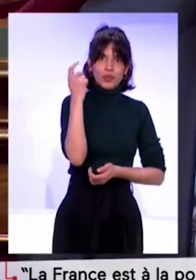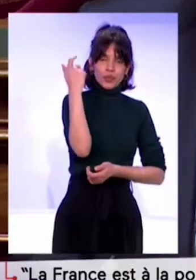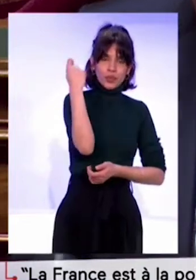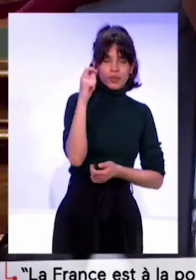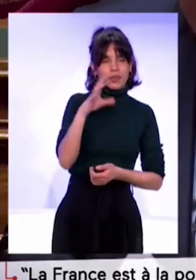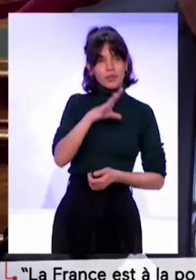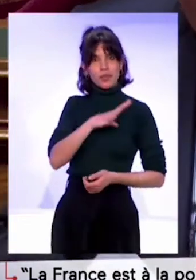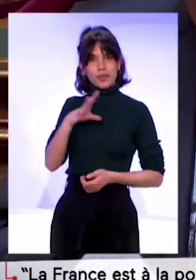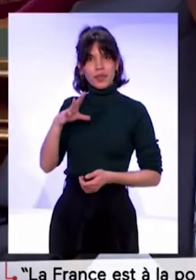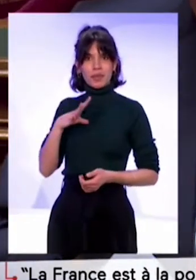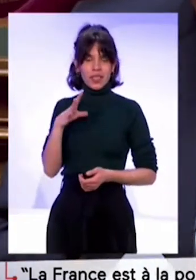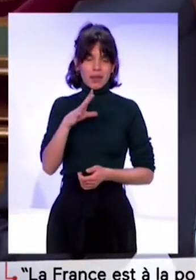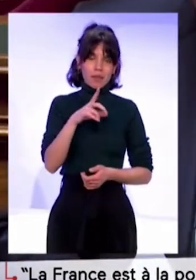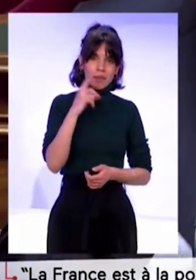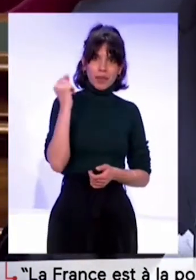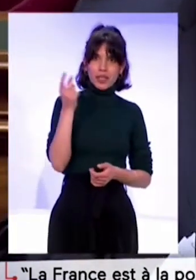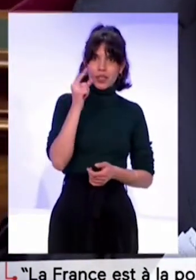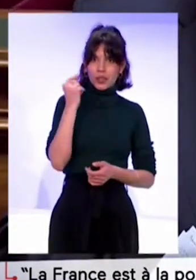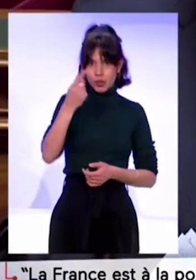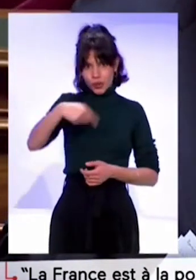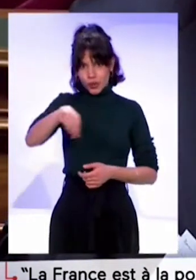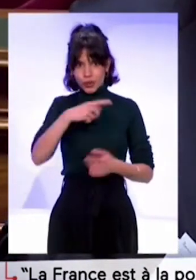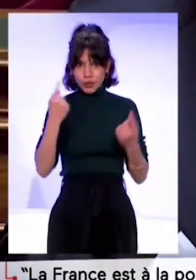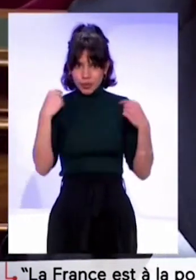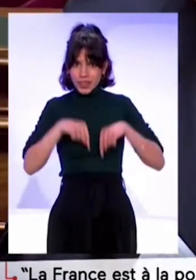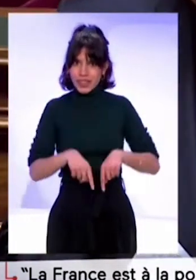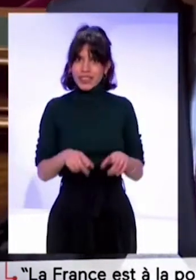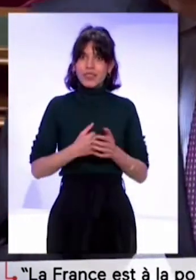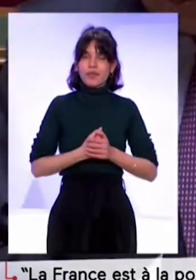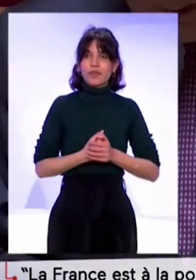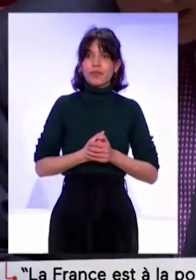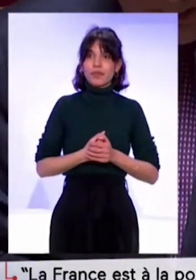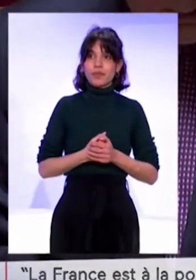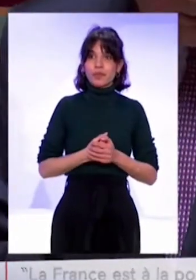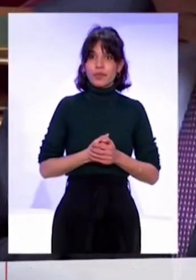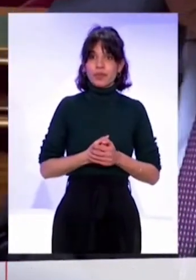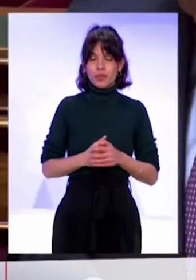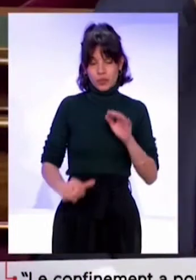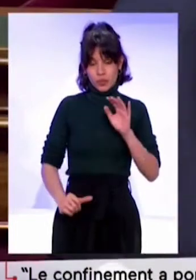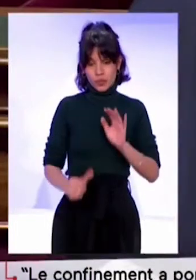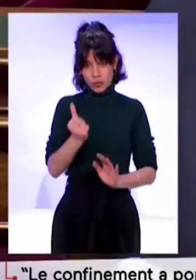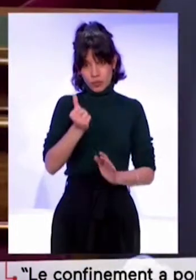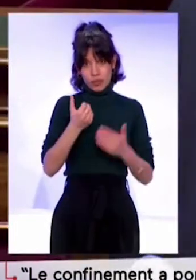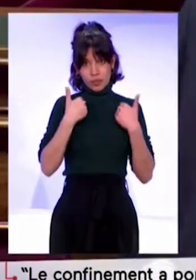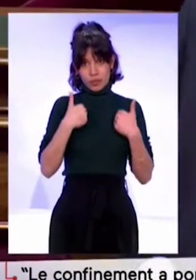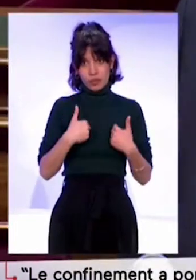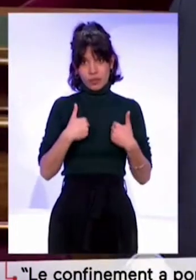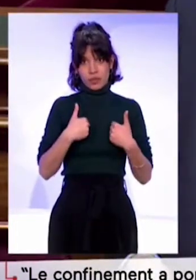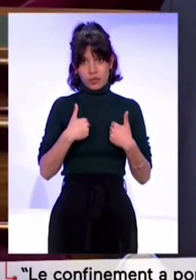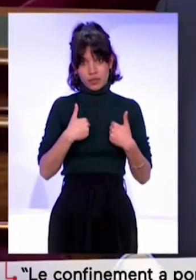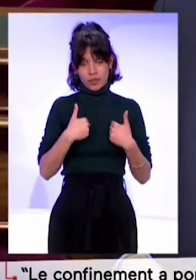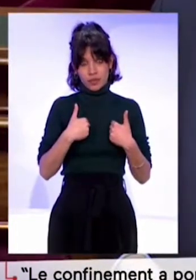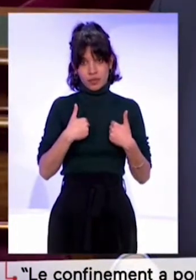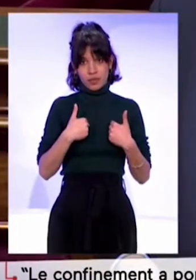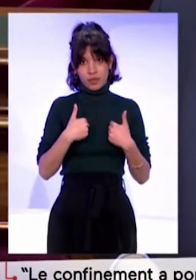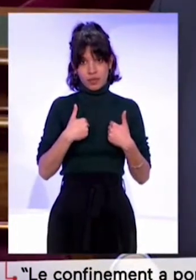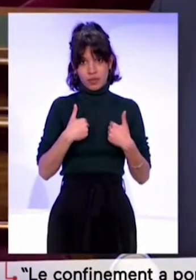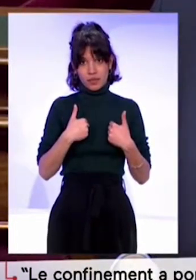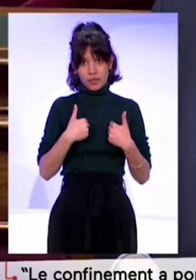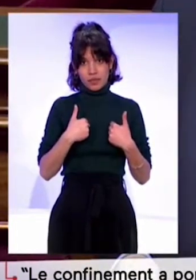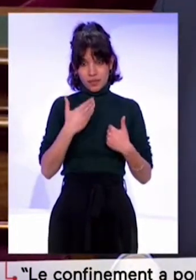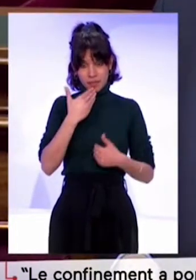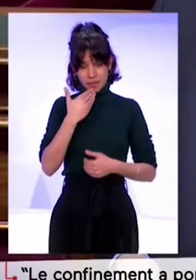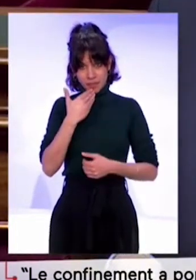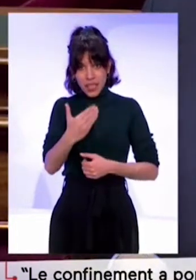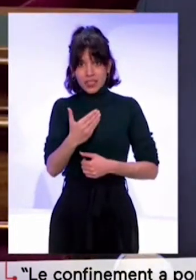Mesdames, Messieurs les ministres, je voudrais avant tout engager mon propos en remerciant l'ensemble de